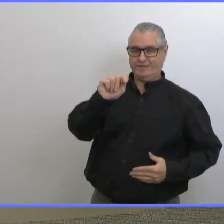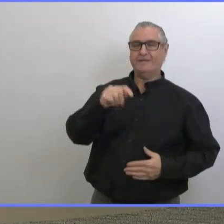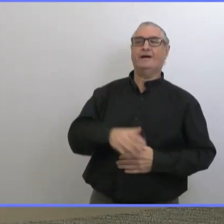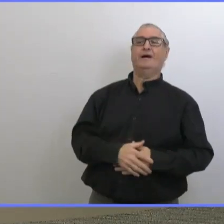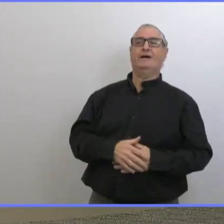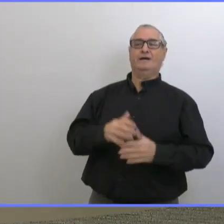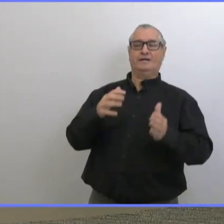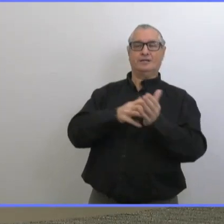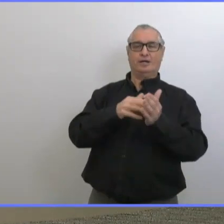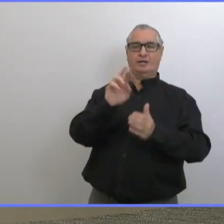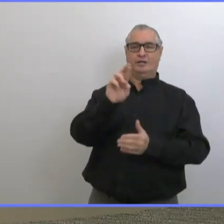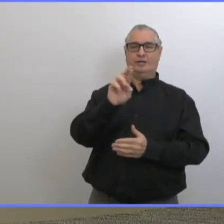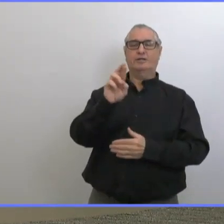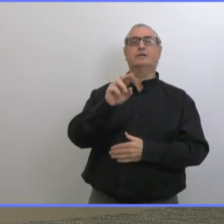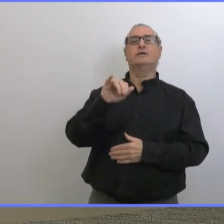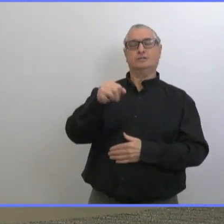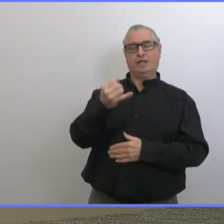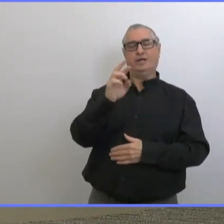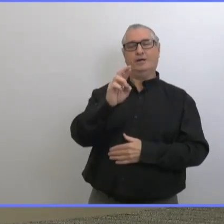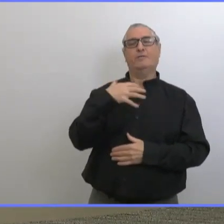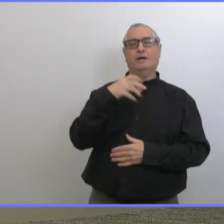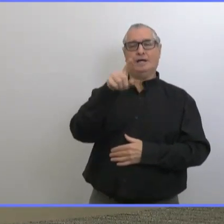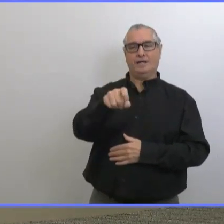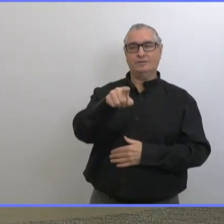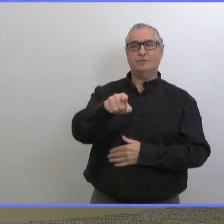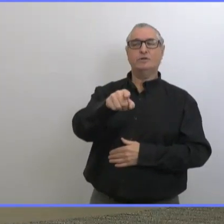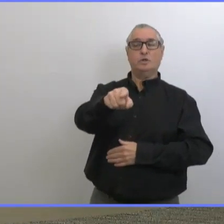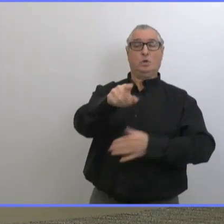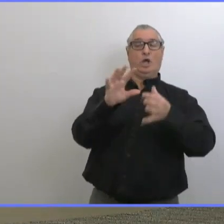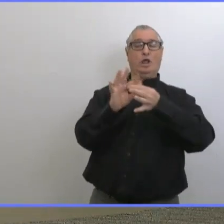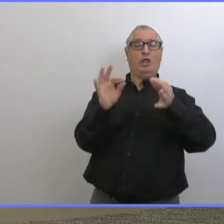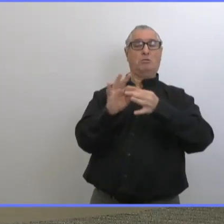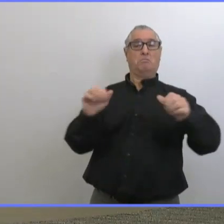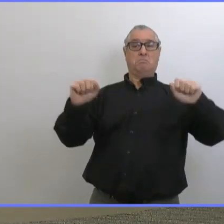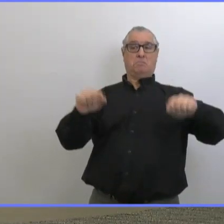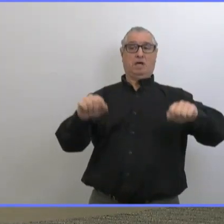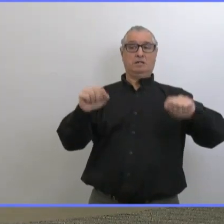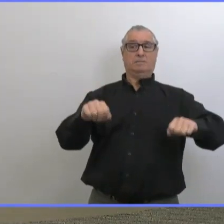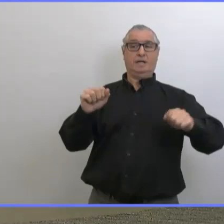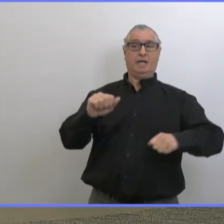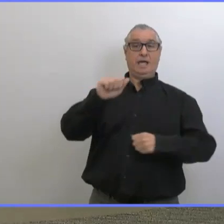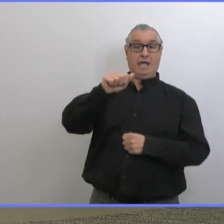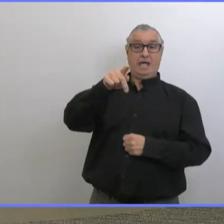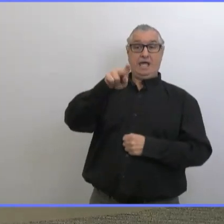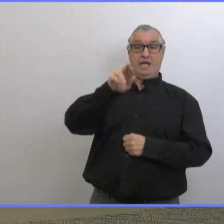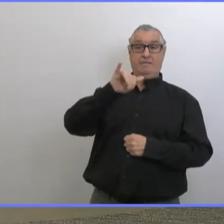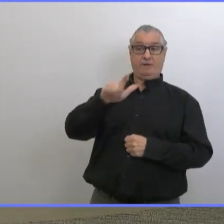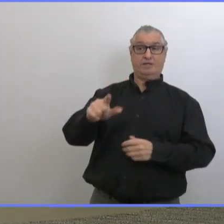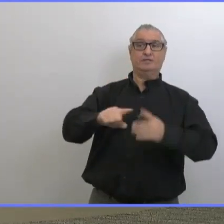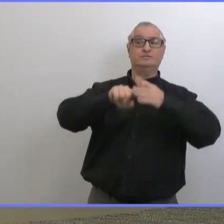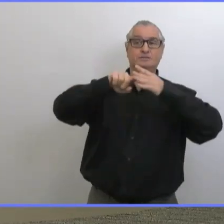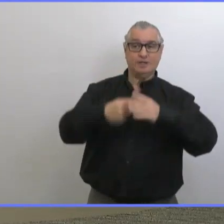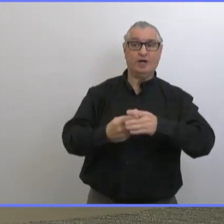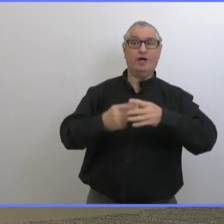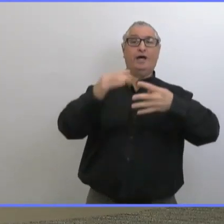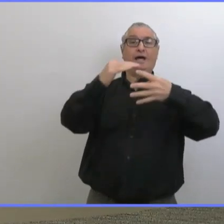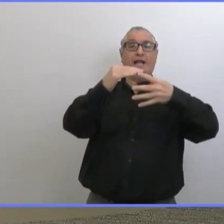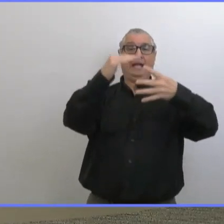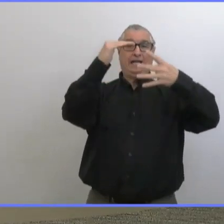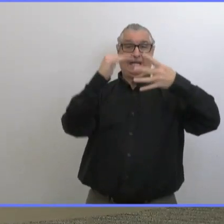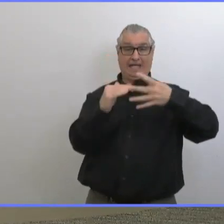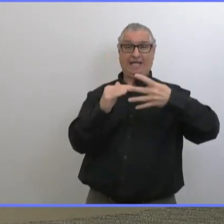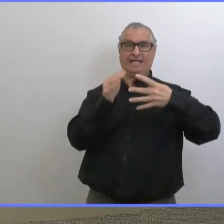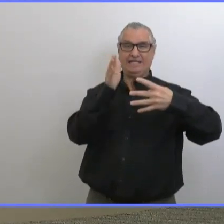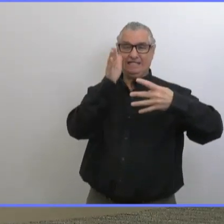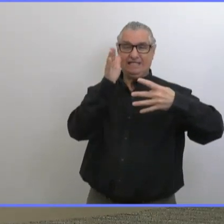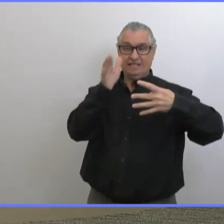Une clarification que vous avez dit dans la présentation et plus tôt aussi. Le plus tôt pour commencer, c'est au mois d'avril.